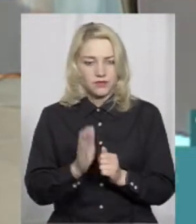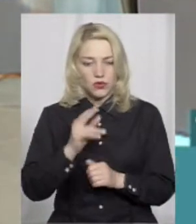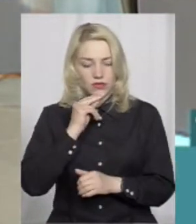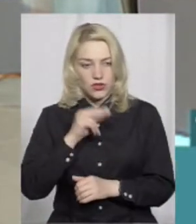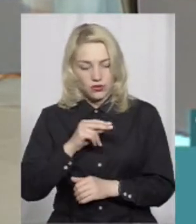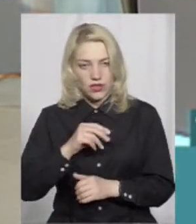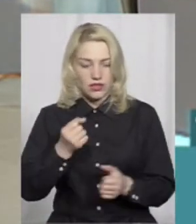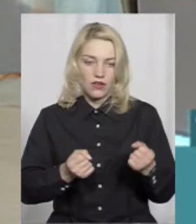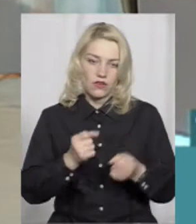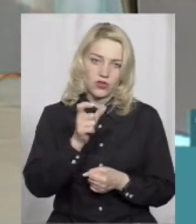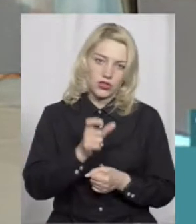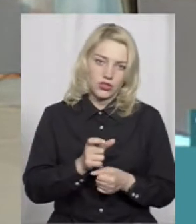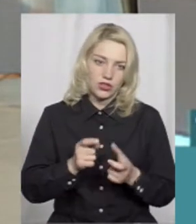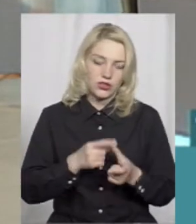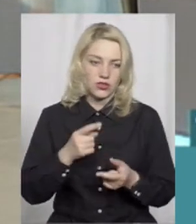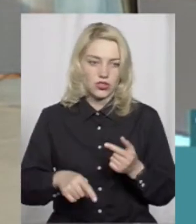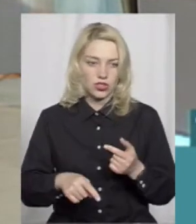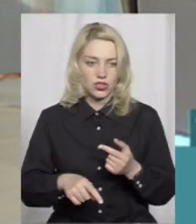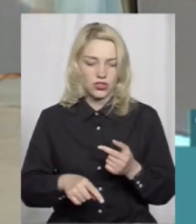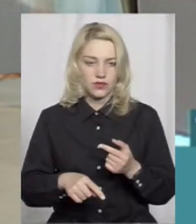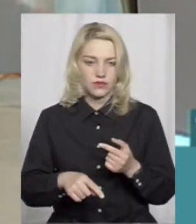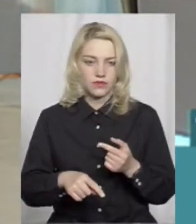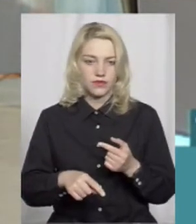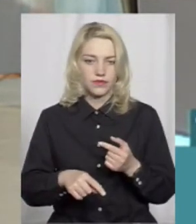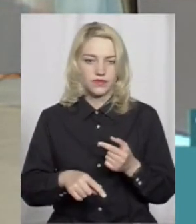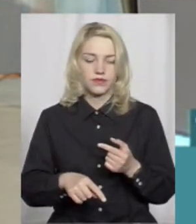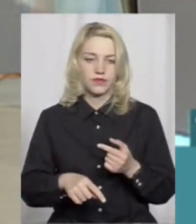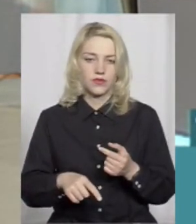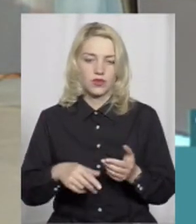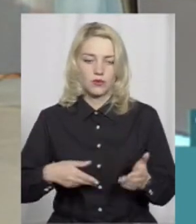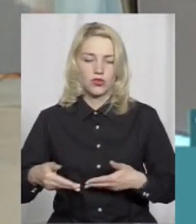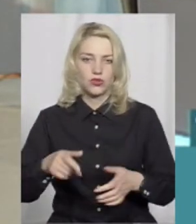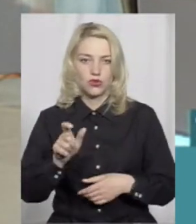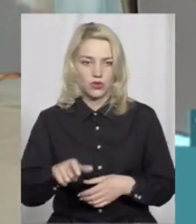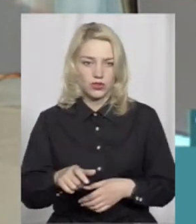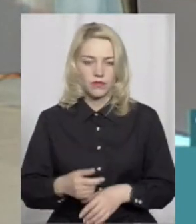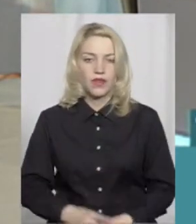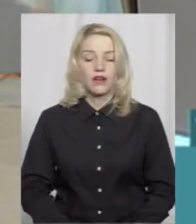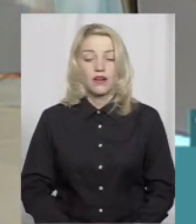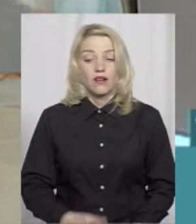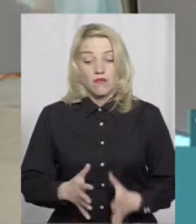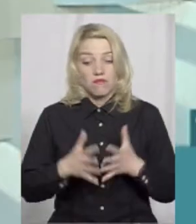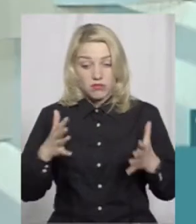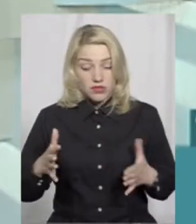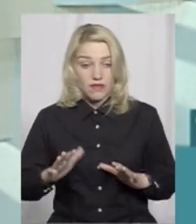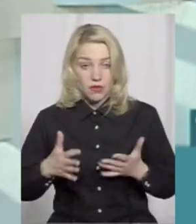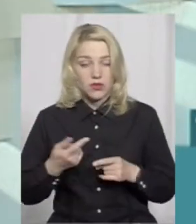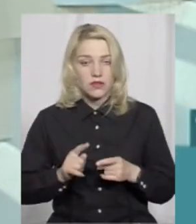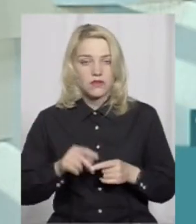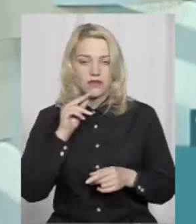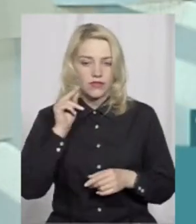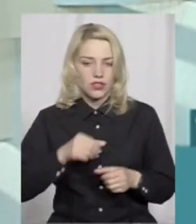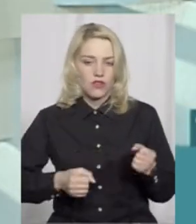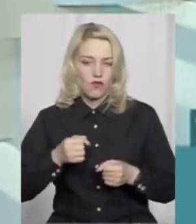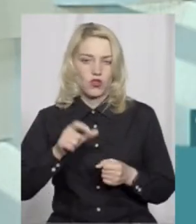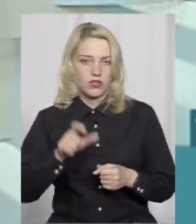винуватий, водій чи пішохід? Ну, переважно в нас винуватий водій. А чому так? Ну,